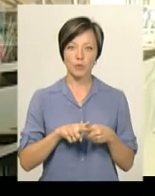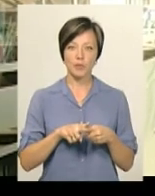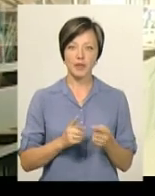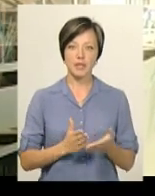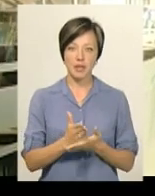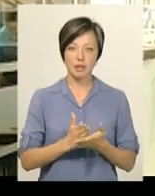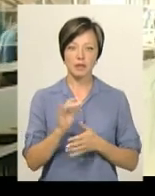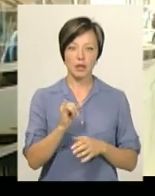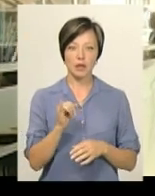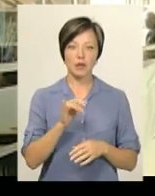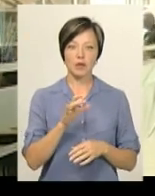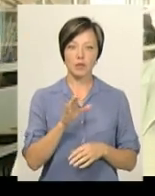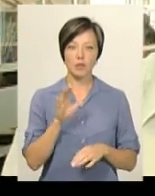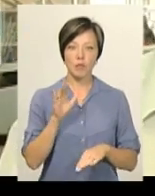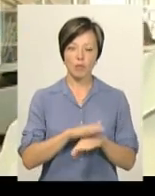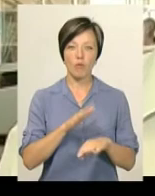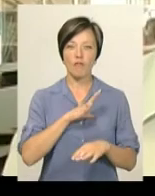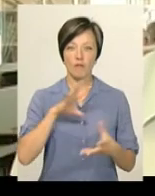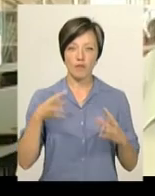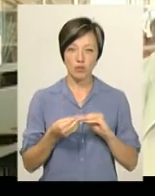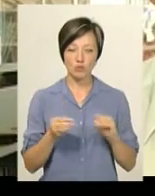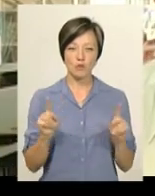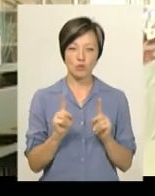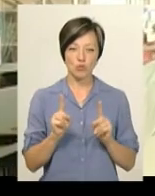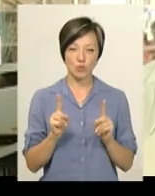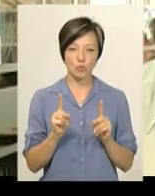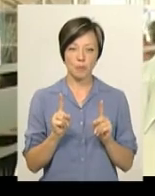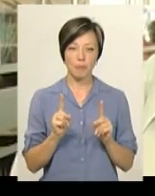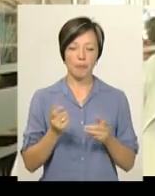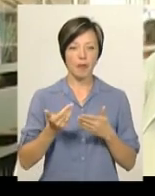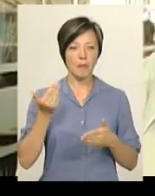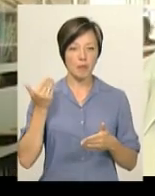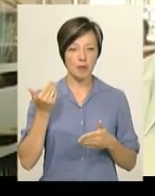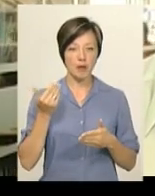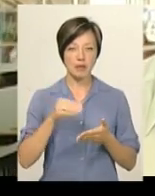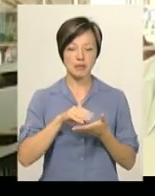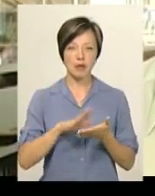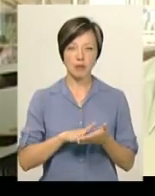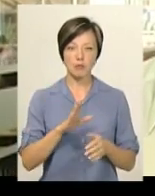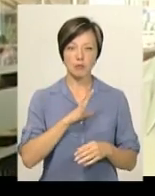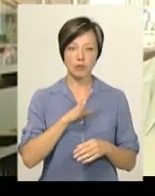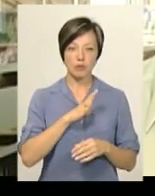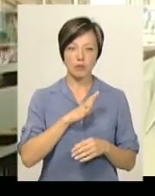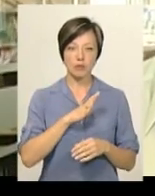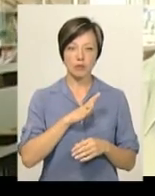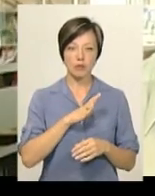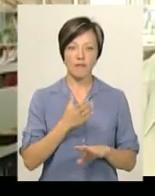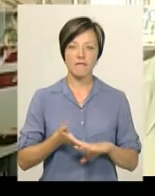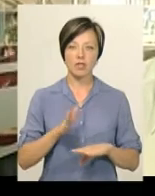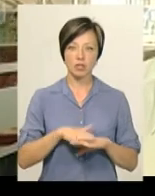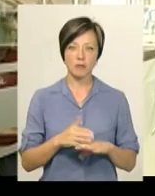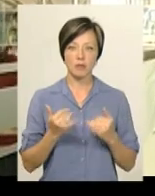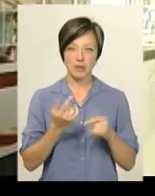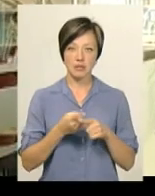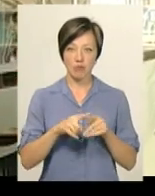І був даний висновок, що попередній запис був дуже важким для